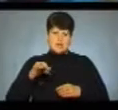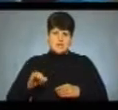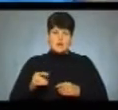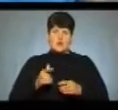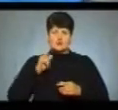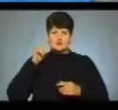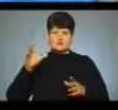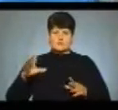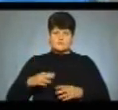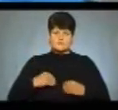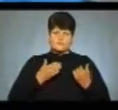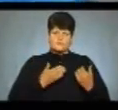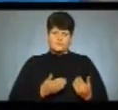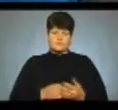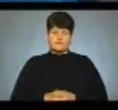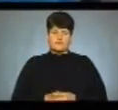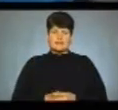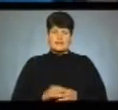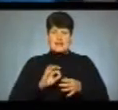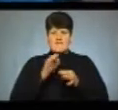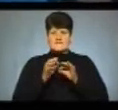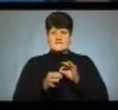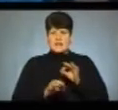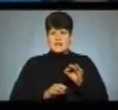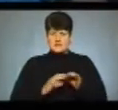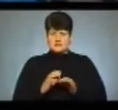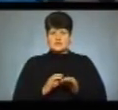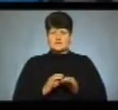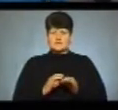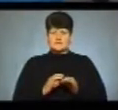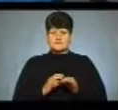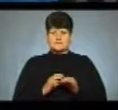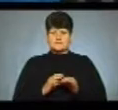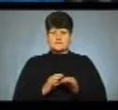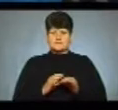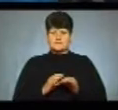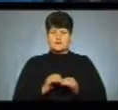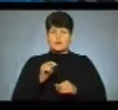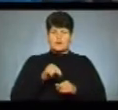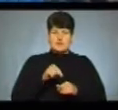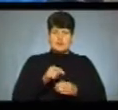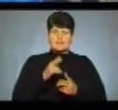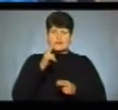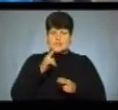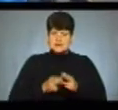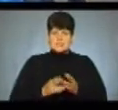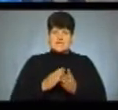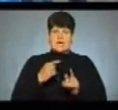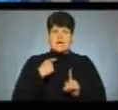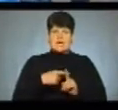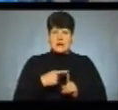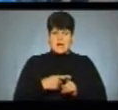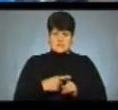На мені є верверця і в ній на кінці є хрест,